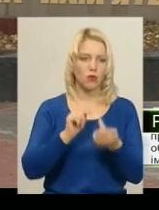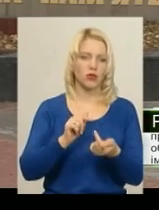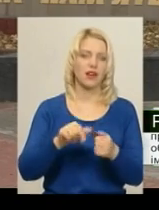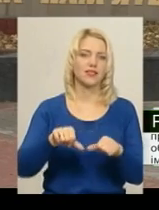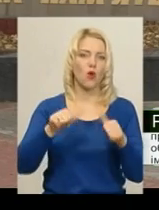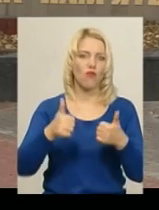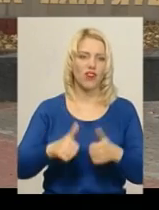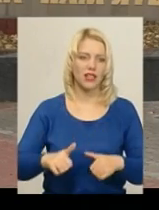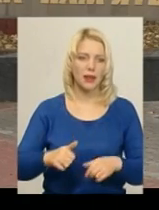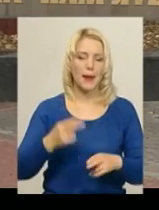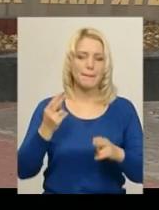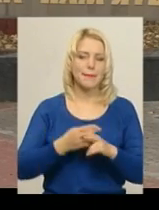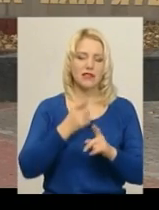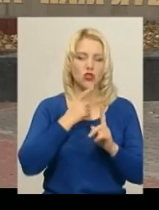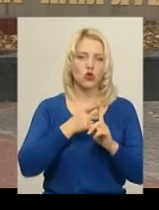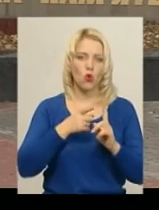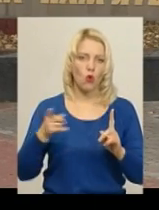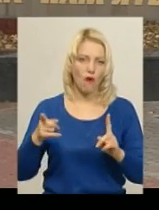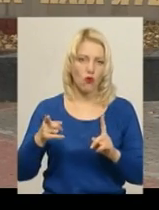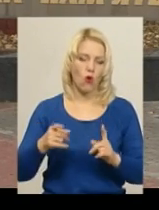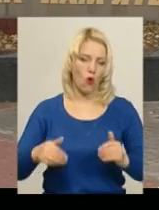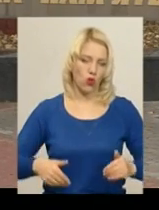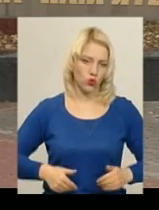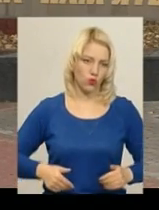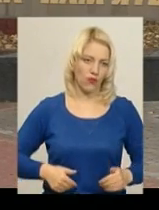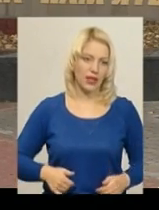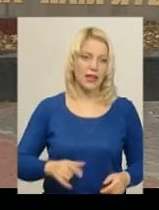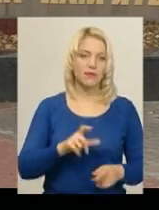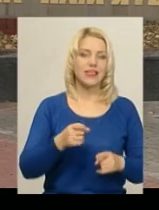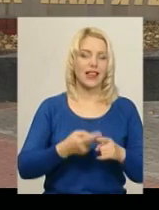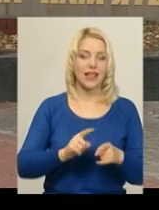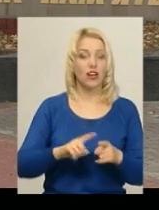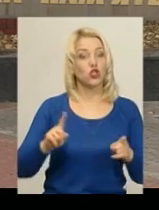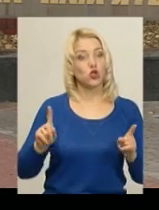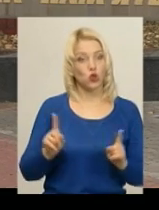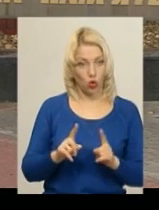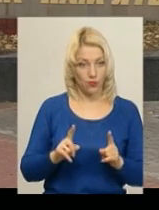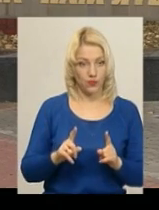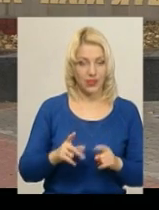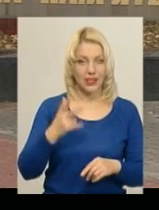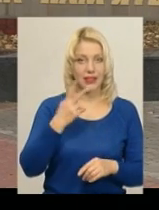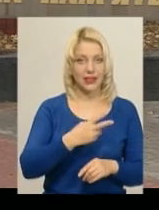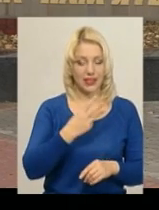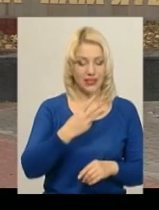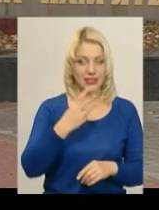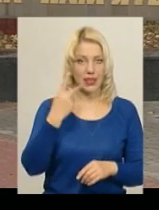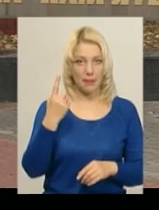вигляді безстрокового голодування. За те, що 31 жовтня зі